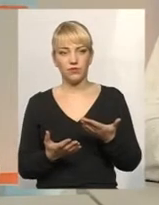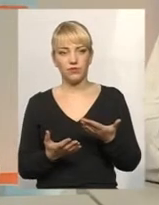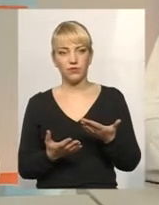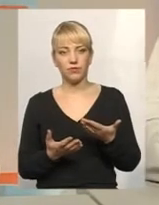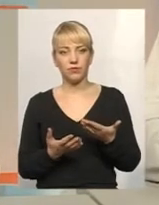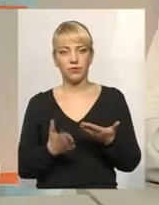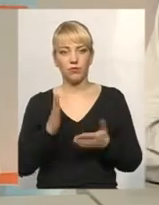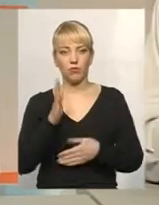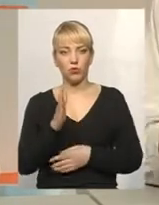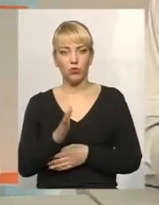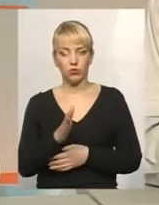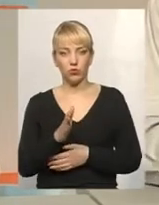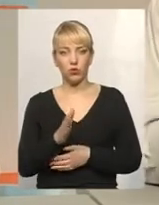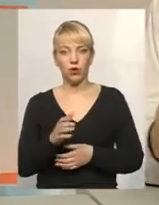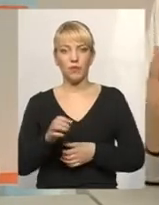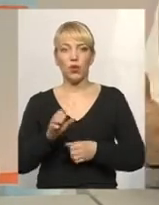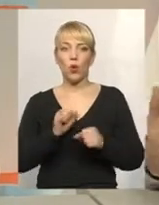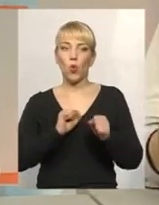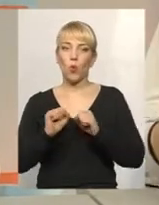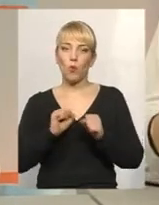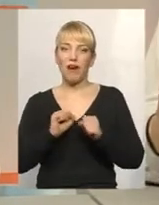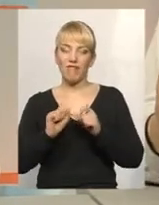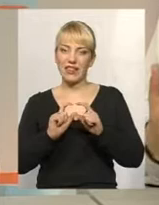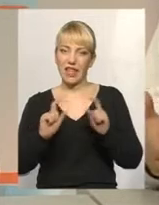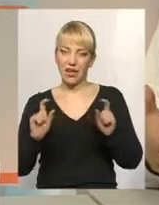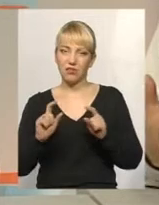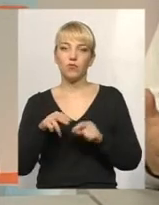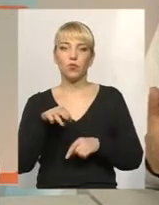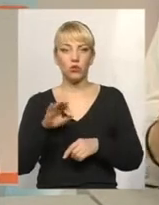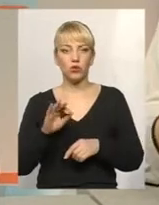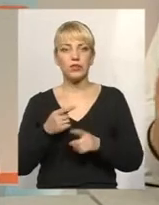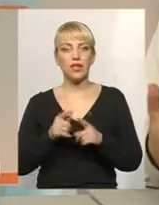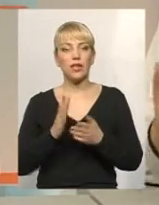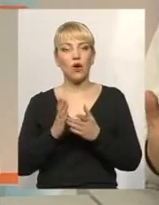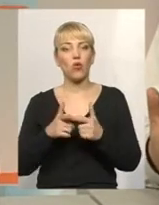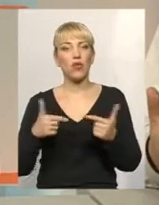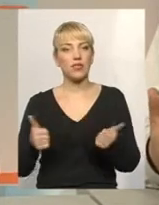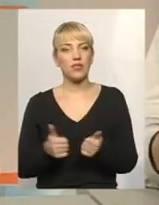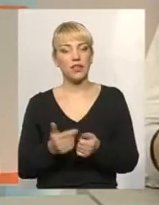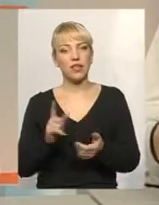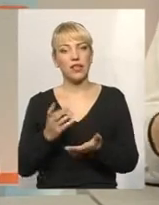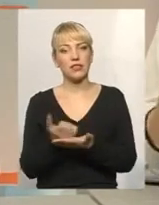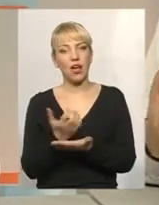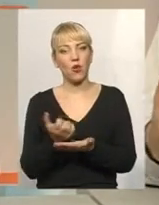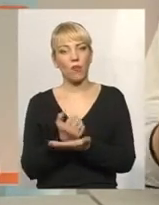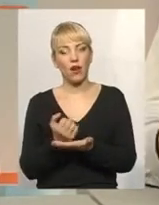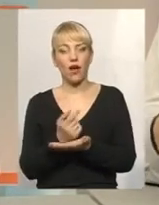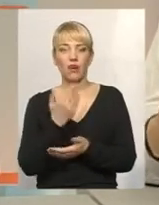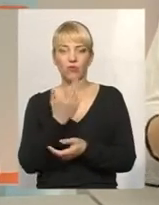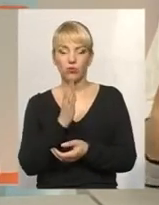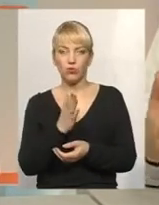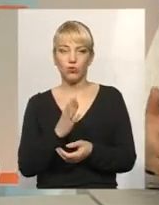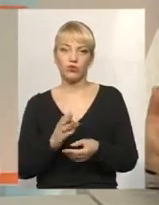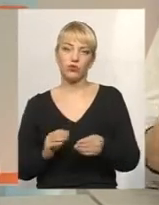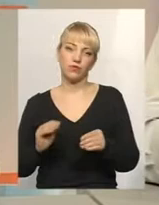Якщо будуть управитель, це вже є організація, яка заробляє. Відповідно, вона буде внести